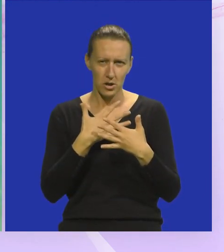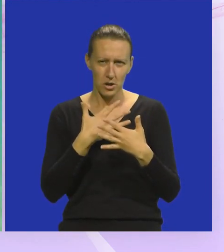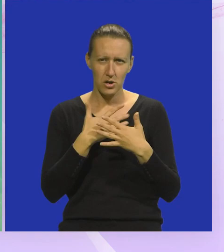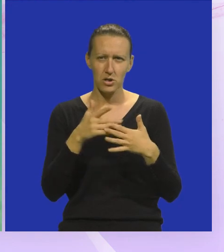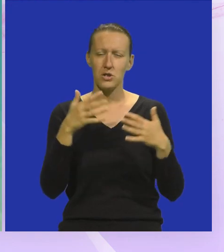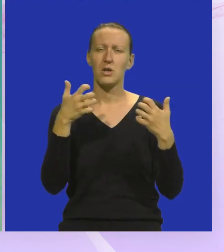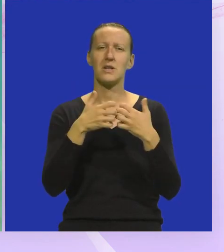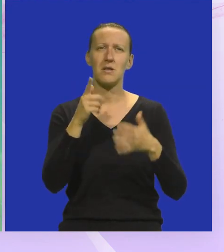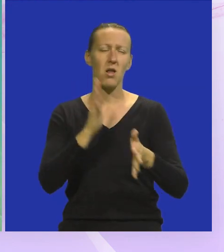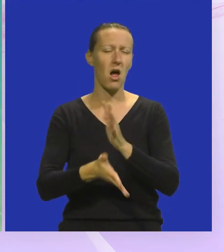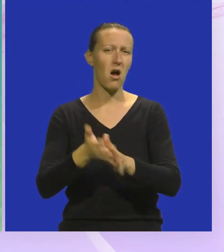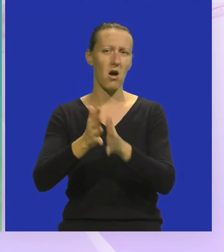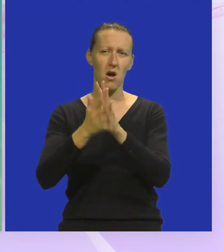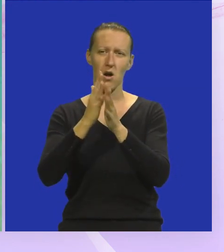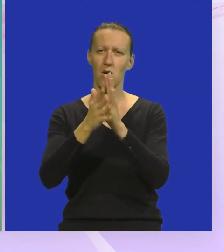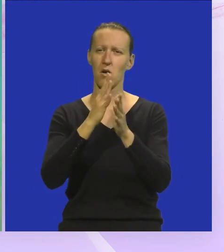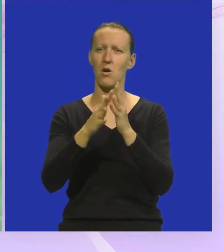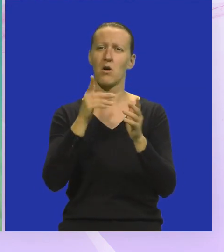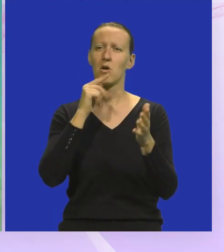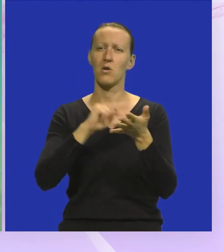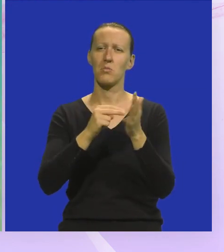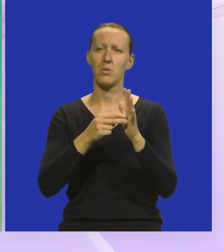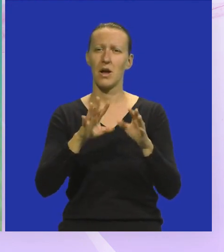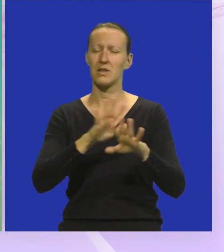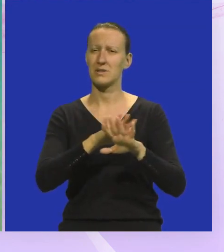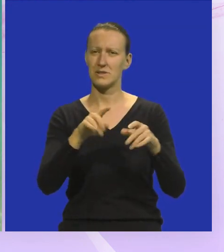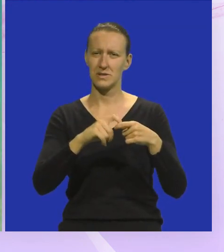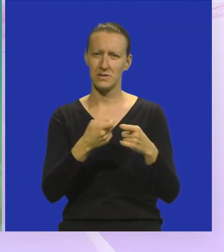Zemlja gori, u plomenu je sva